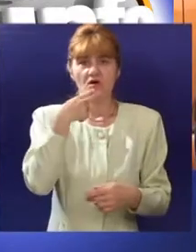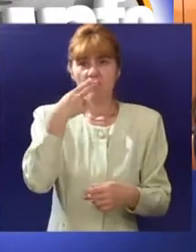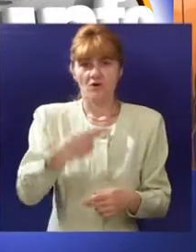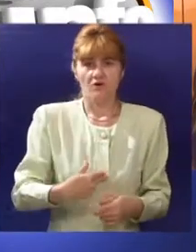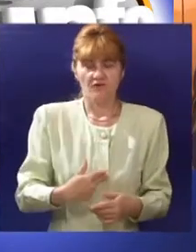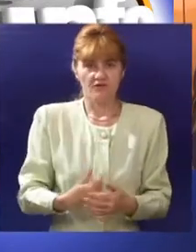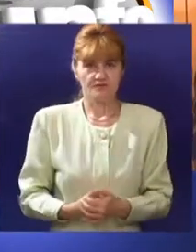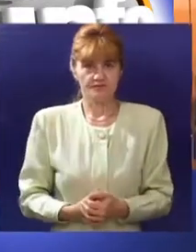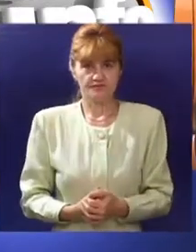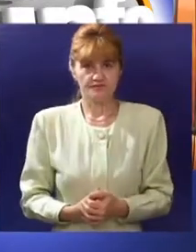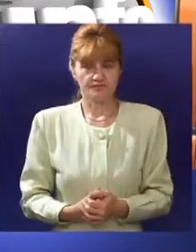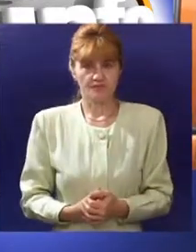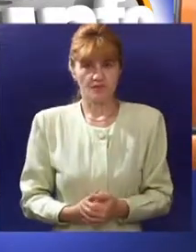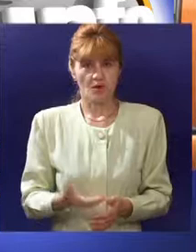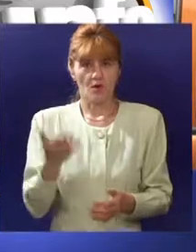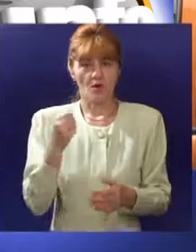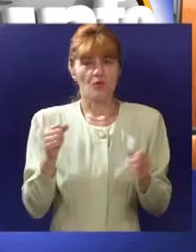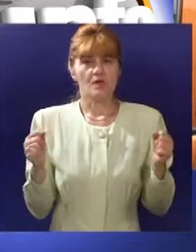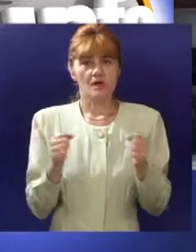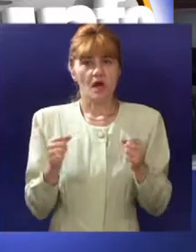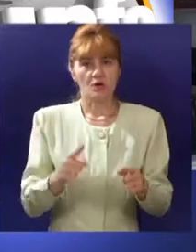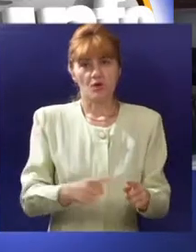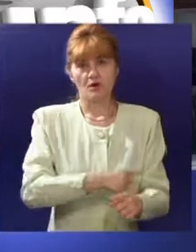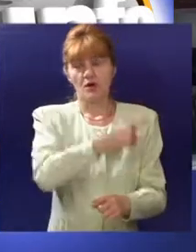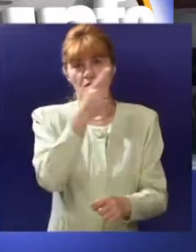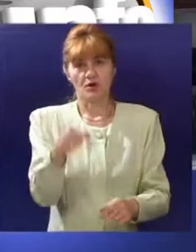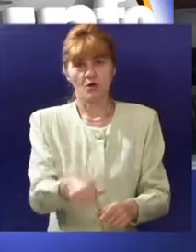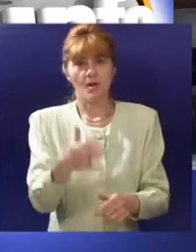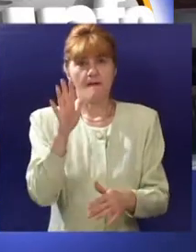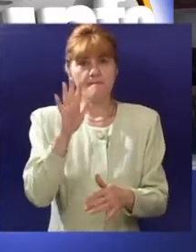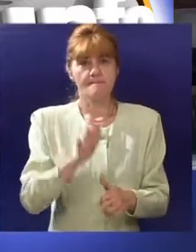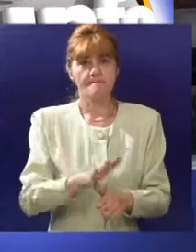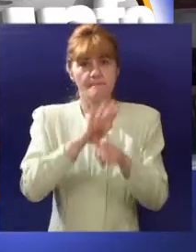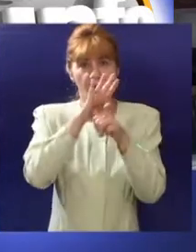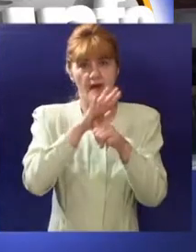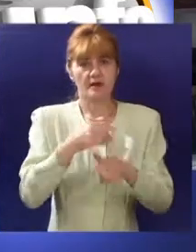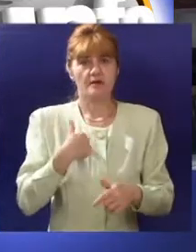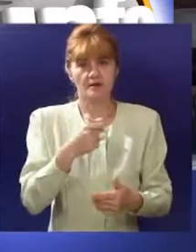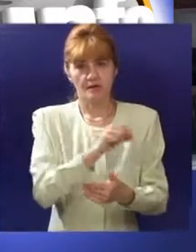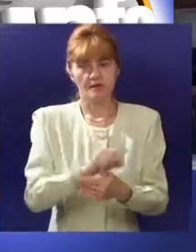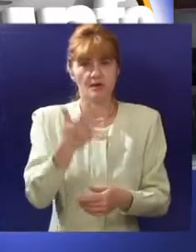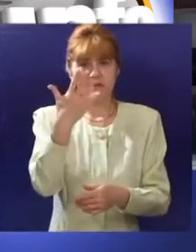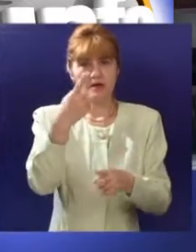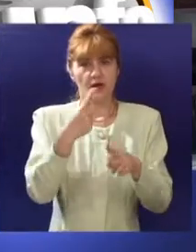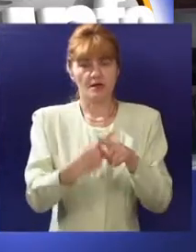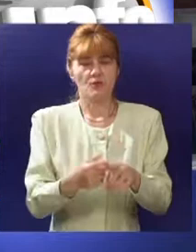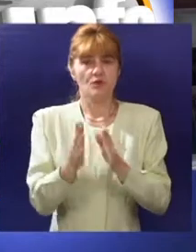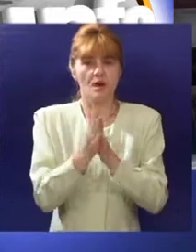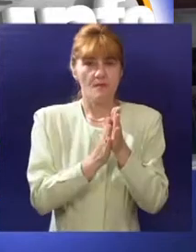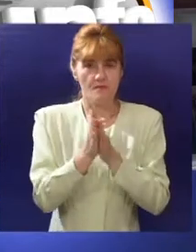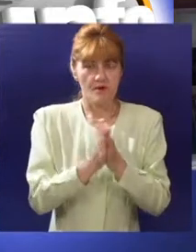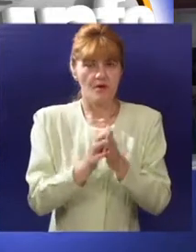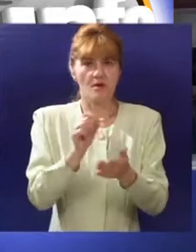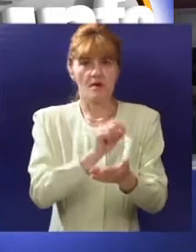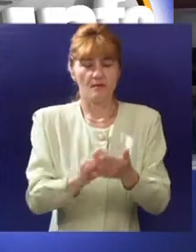ovog problema nije oglasio. Od januara mesece do maja mi smo putili pet dopisa kojima smo molili, sugerisali,